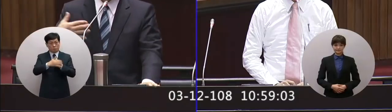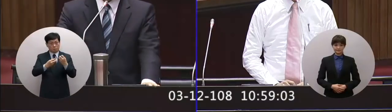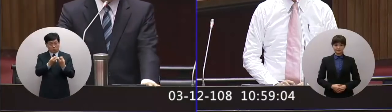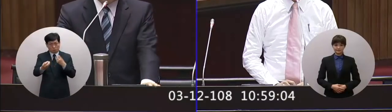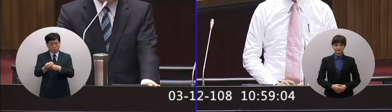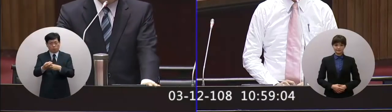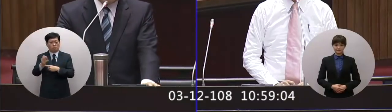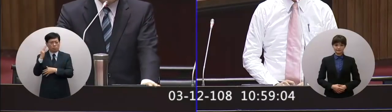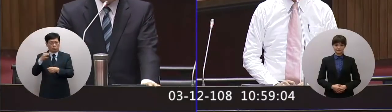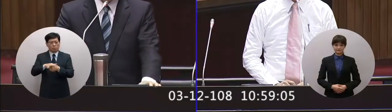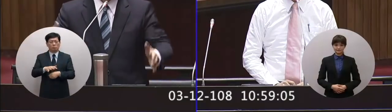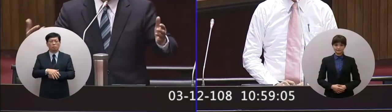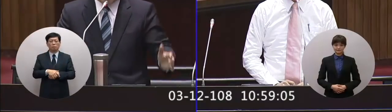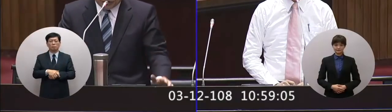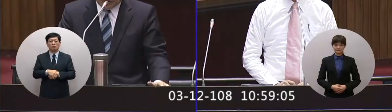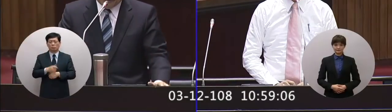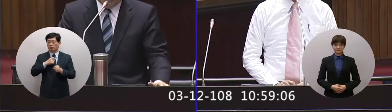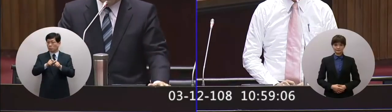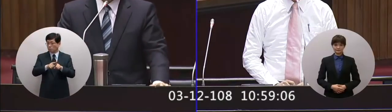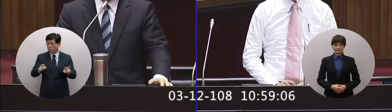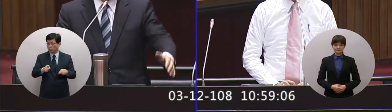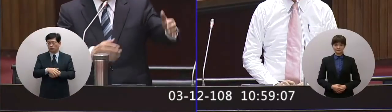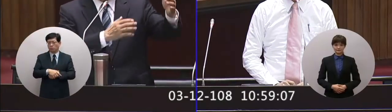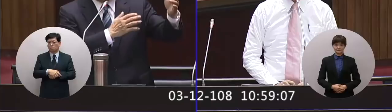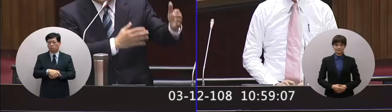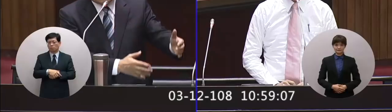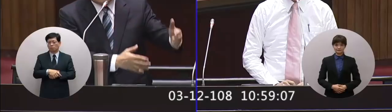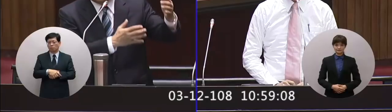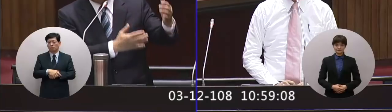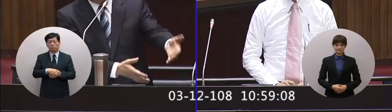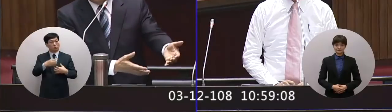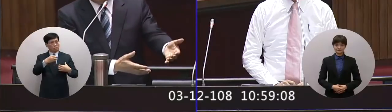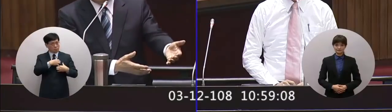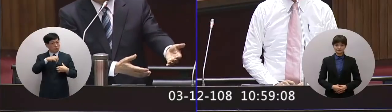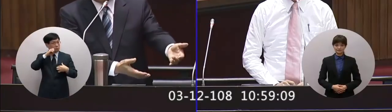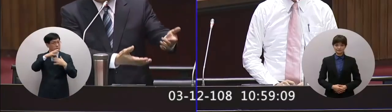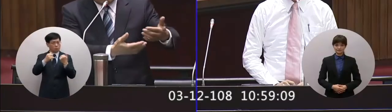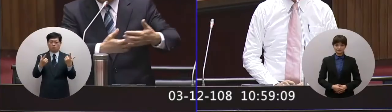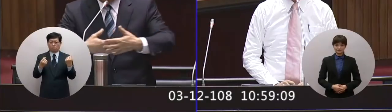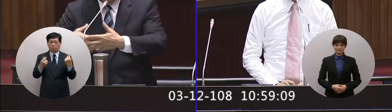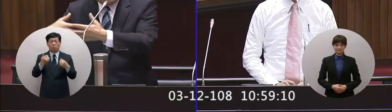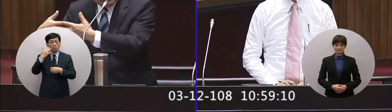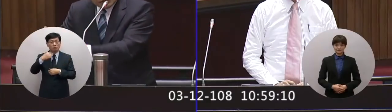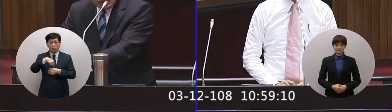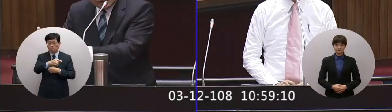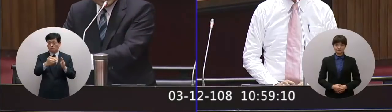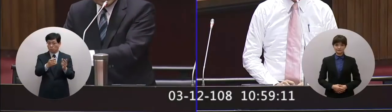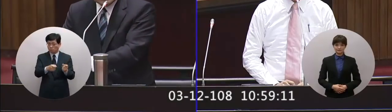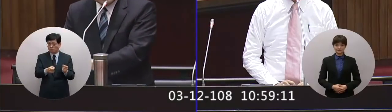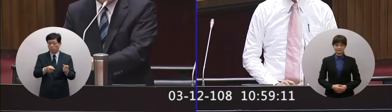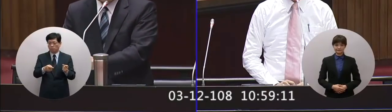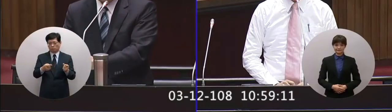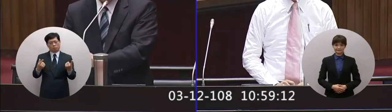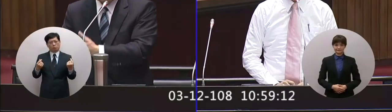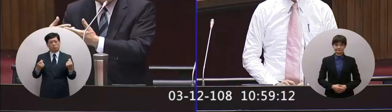由政府補助那為了公平所以軍人農民到這一